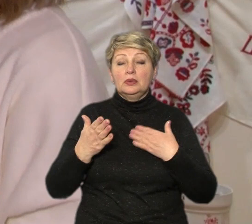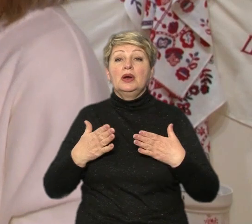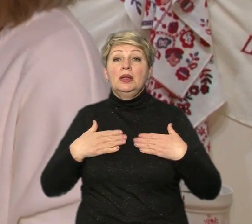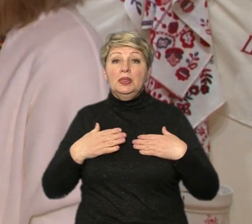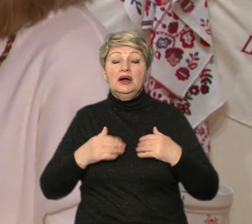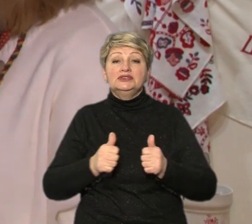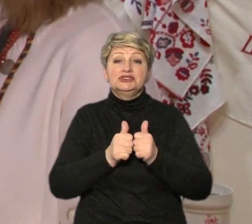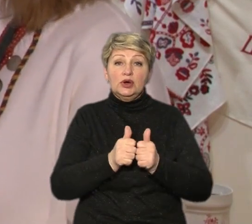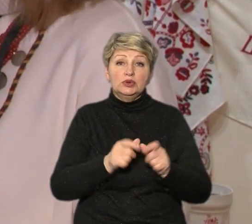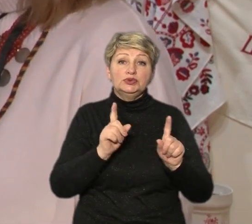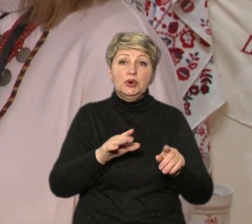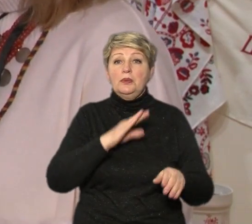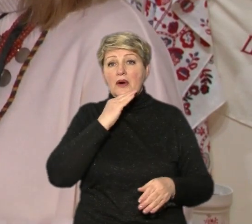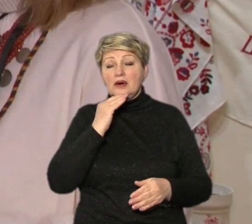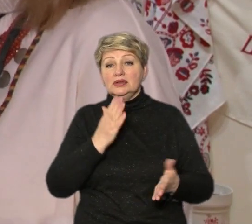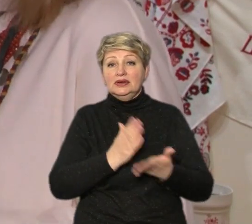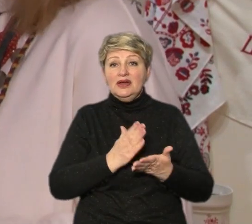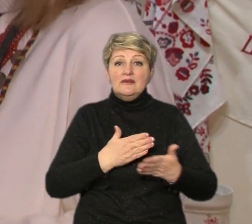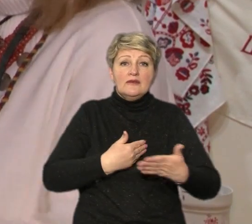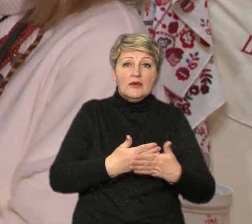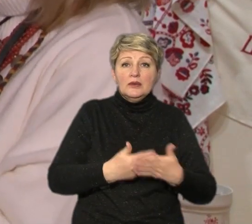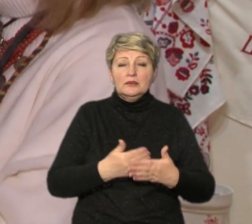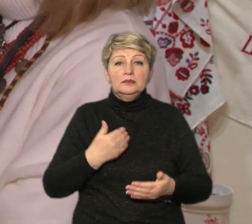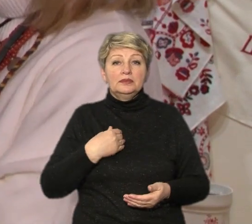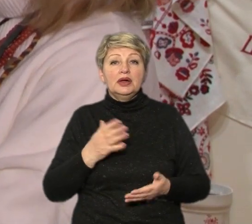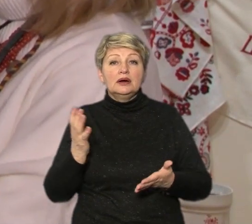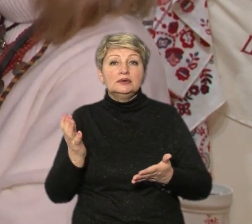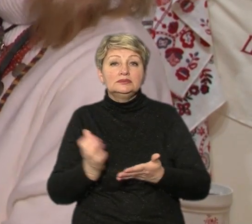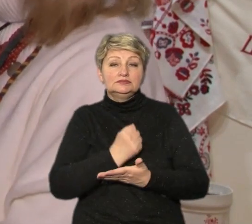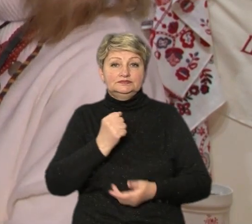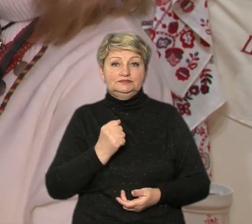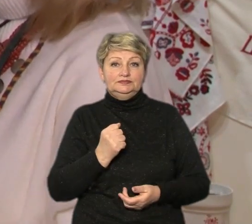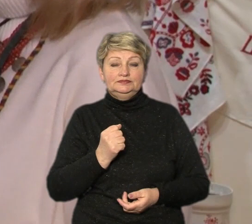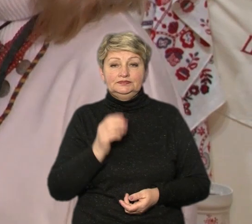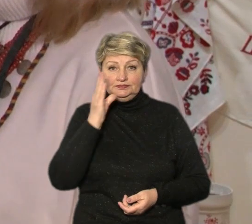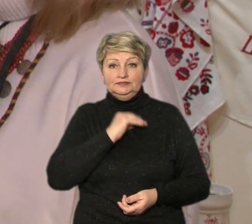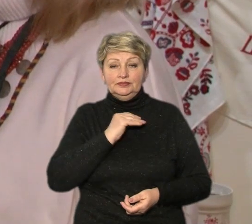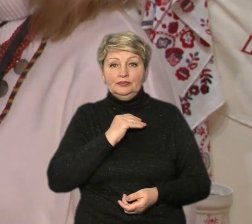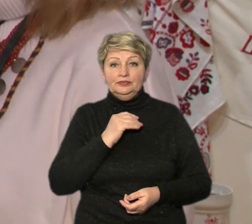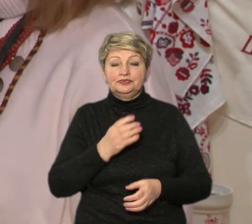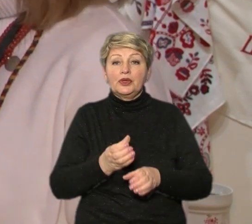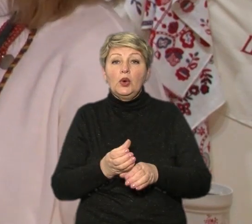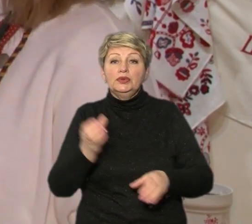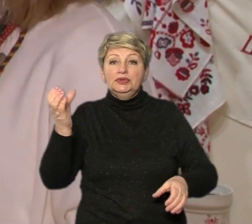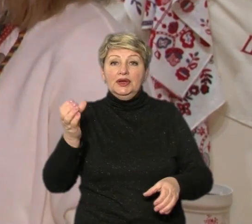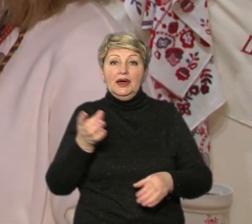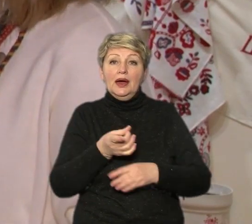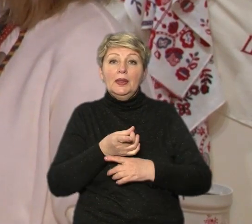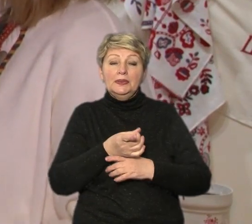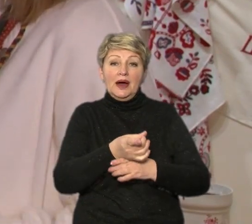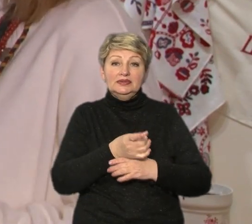відповідно, багато волонтерять. Мені вдається знайти ось такі контейнери від танкових снарядів. І